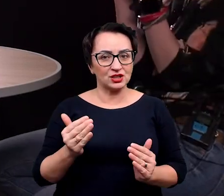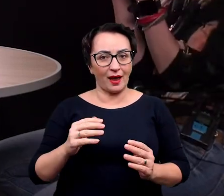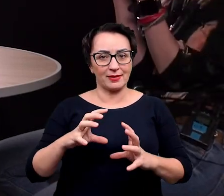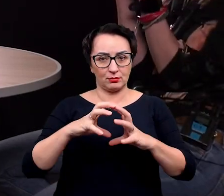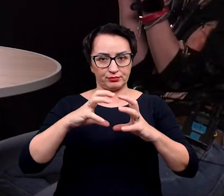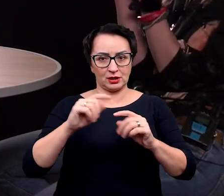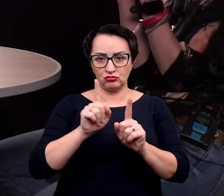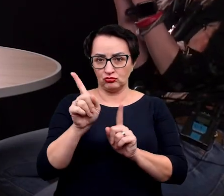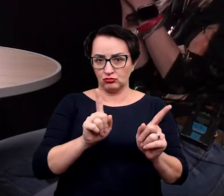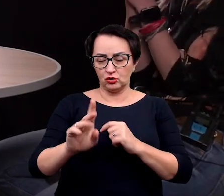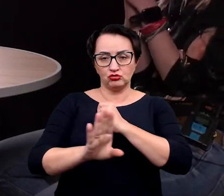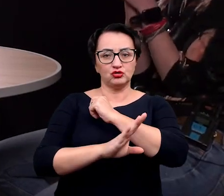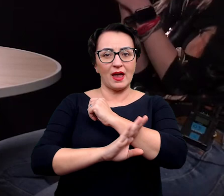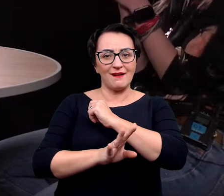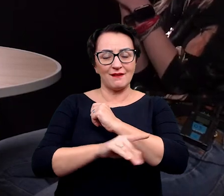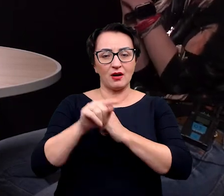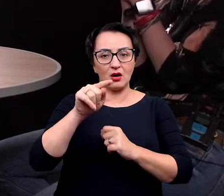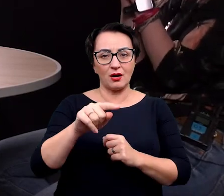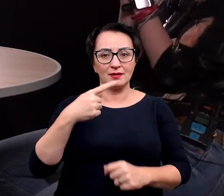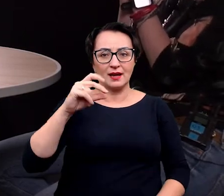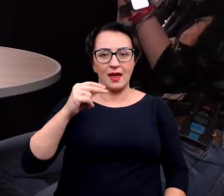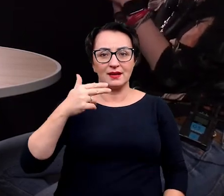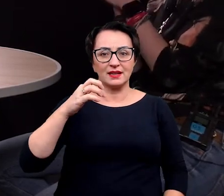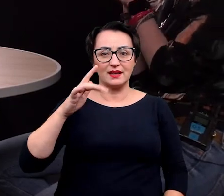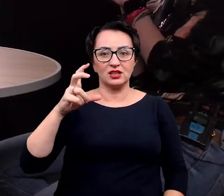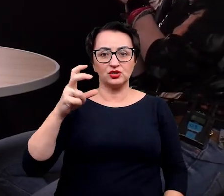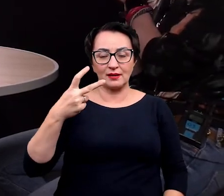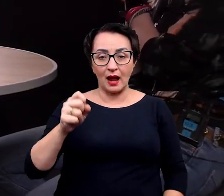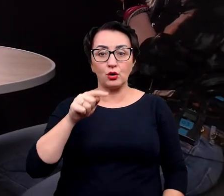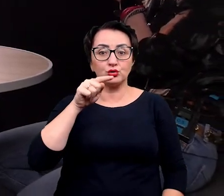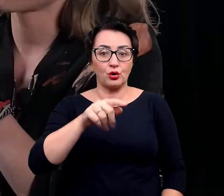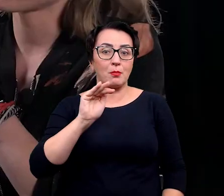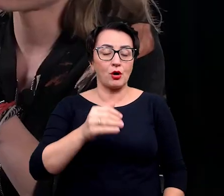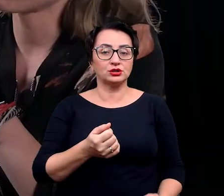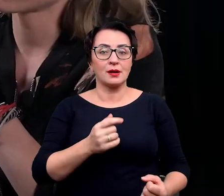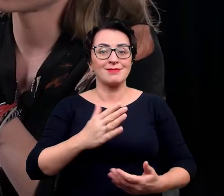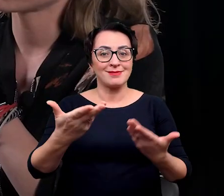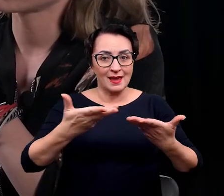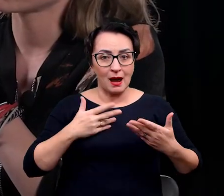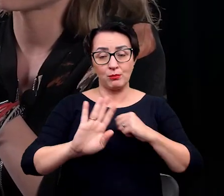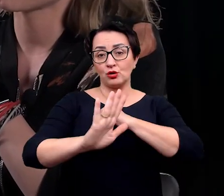dendrytycznych może uczestniczyć ten kompleks eskortów, to daje nam podstawę do tego, żeby zaprojektować,